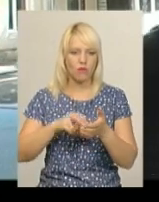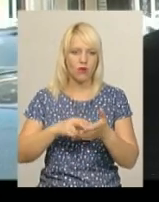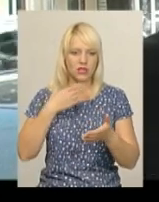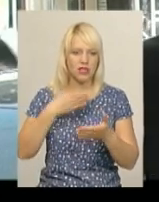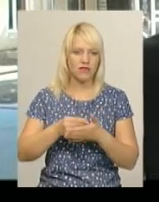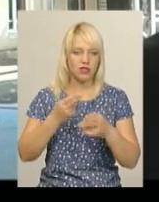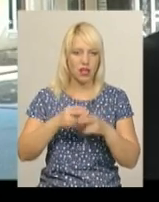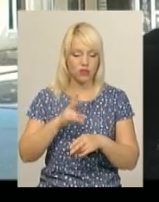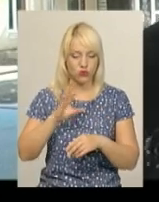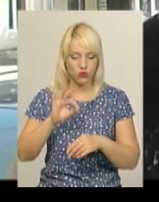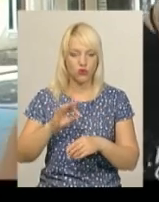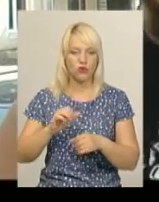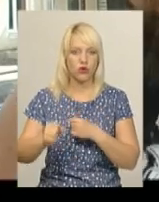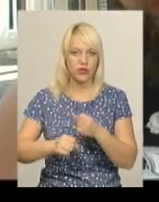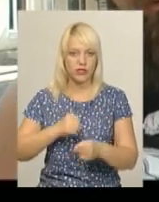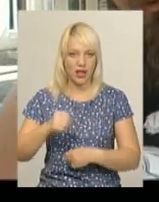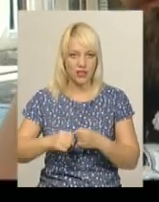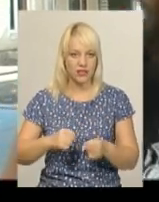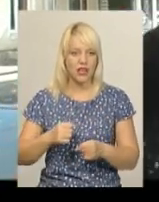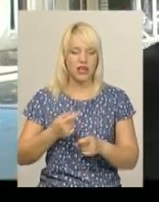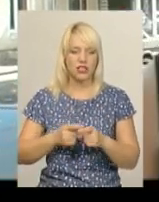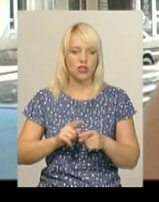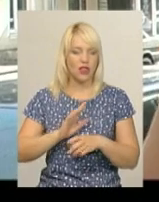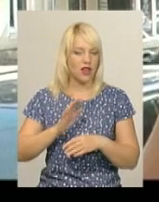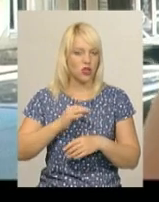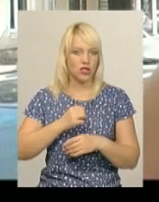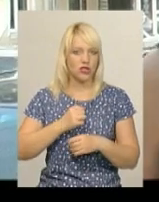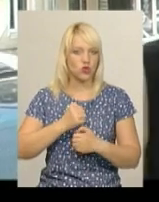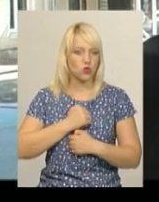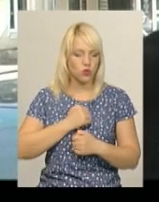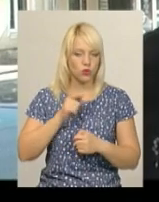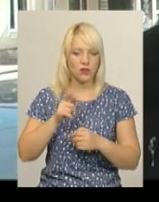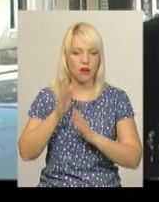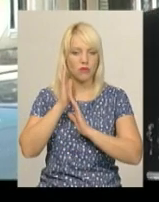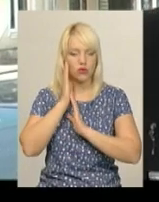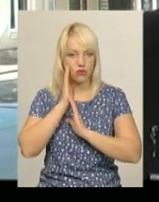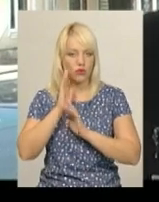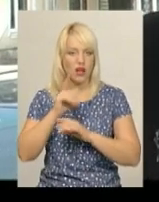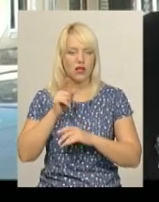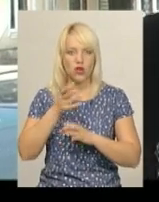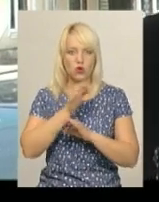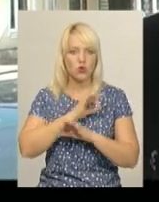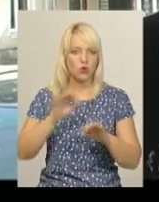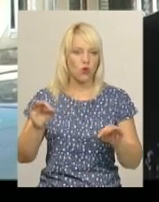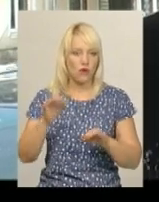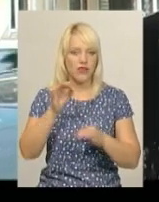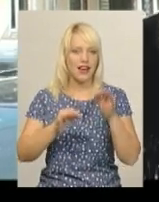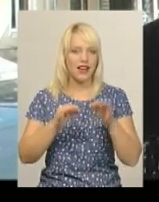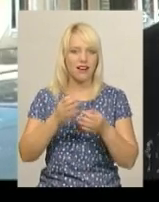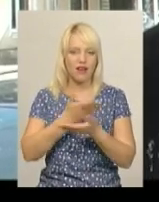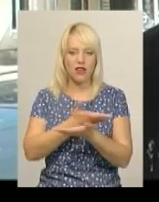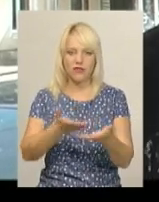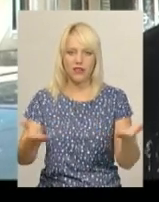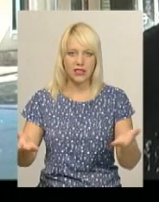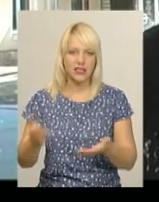техніку, але тим не менше дісталися. Абсолютно не шкодуємо, ми там переночували, там чудові краєвиди. І, ну, майже